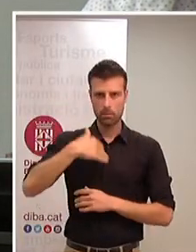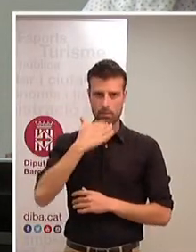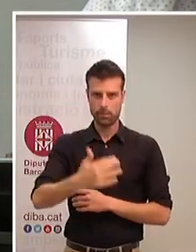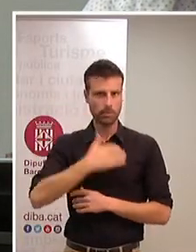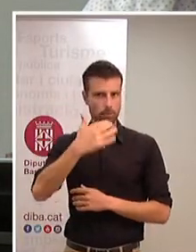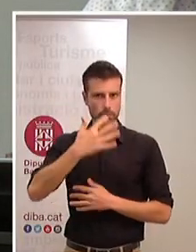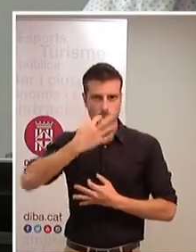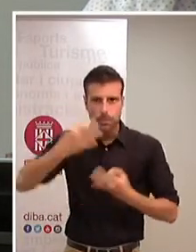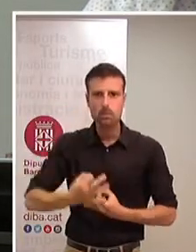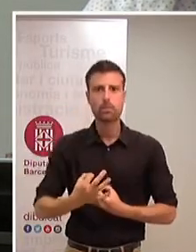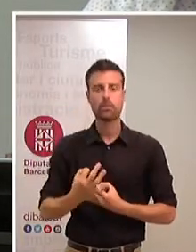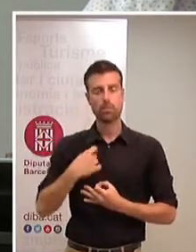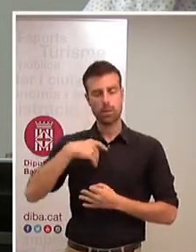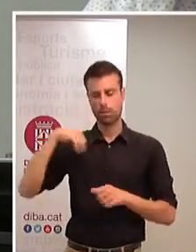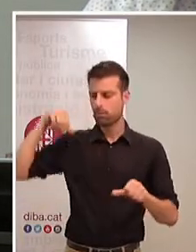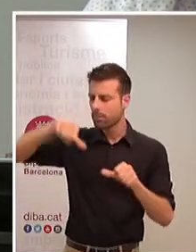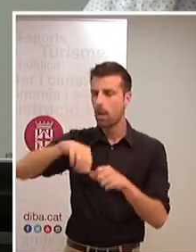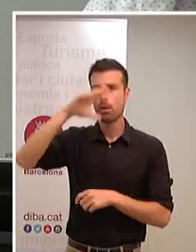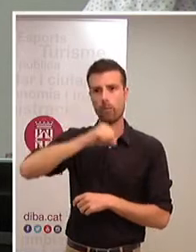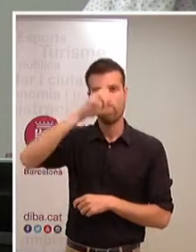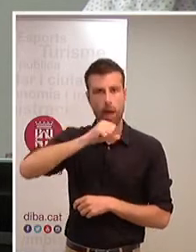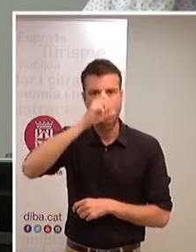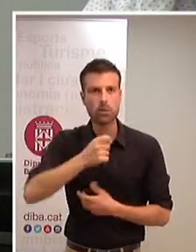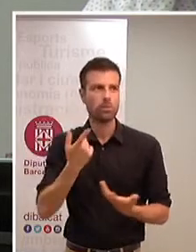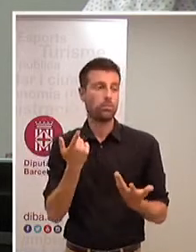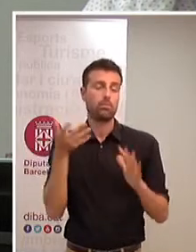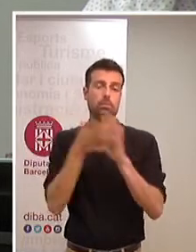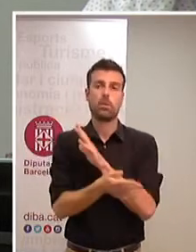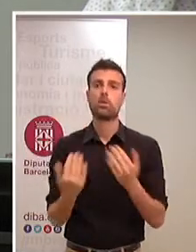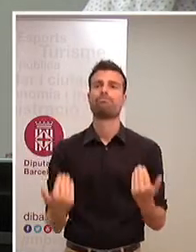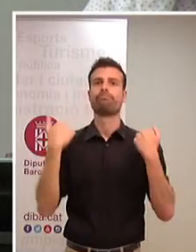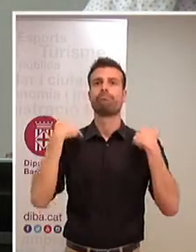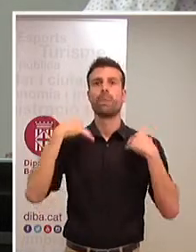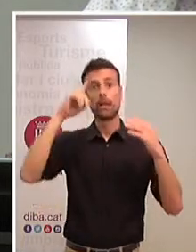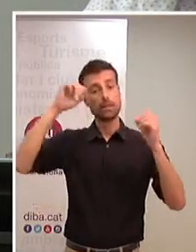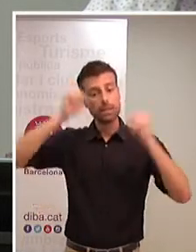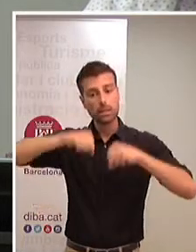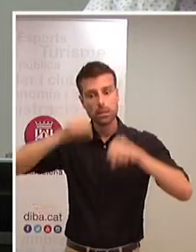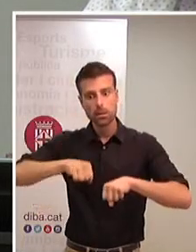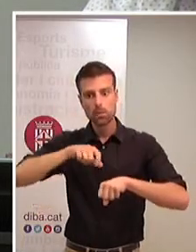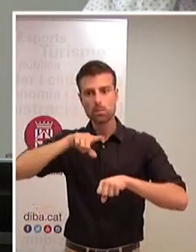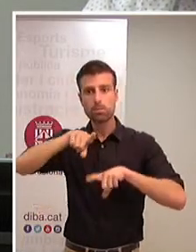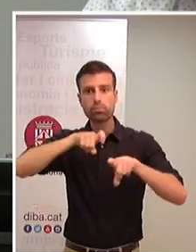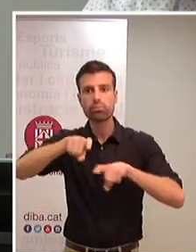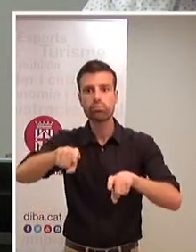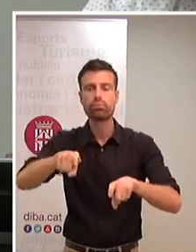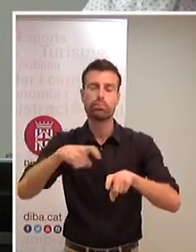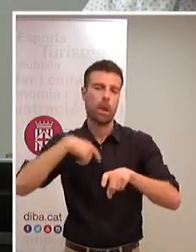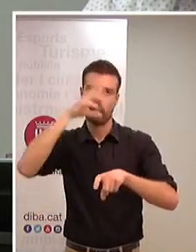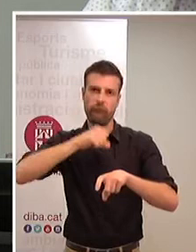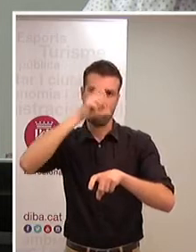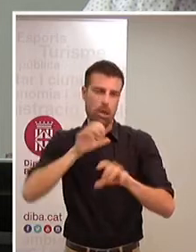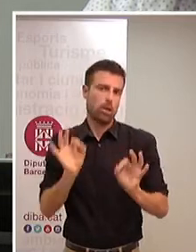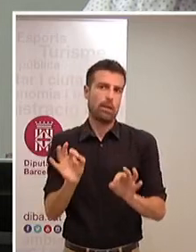he comès errors en tota presa de decisions. Sempre jo defenso